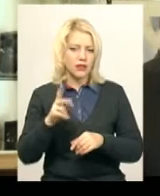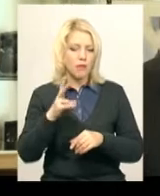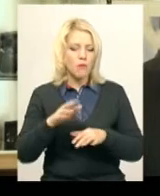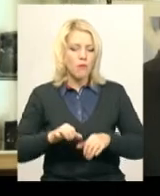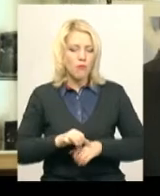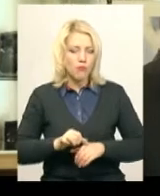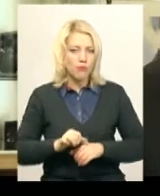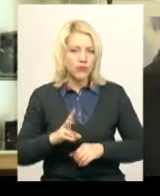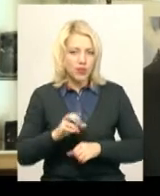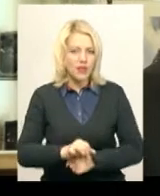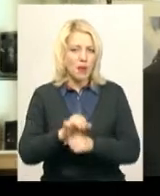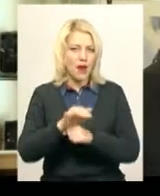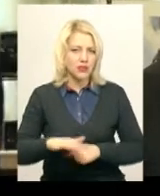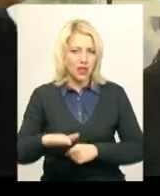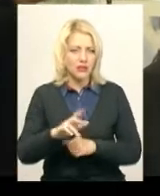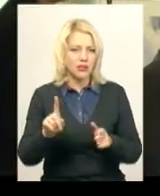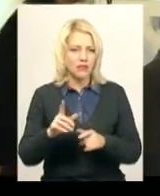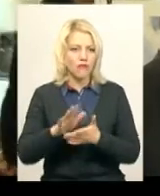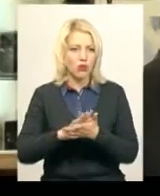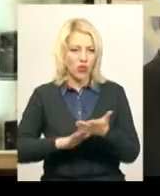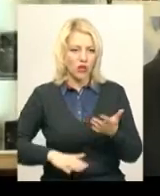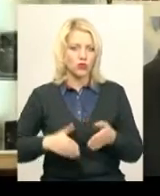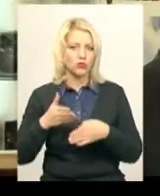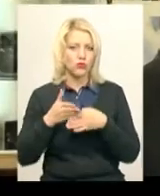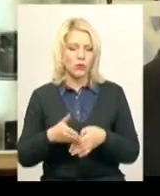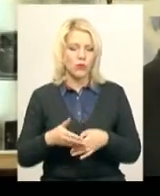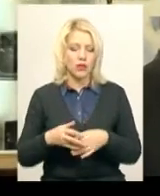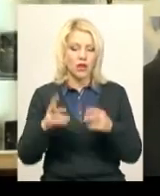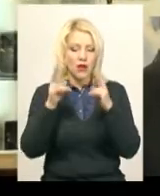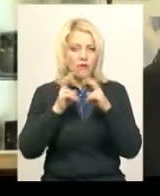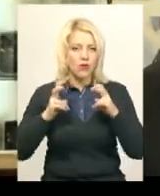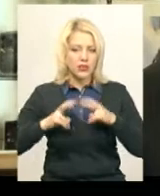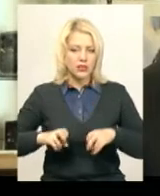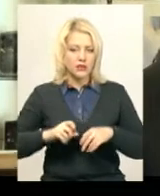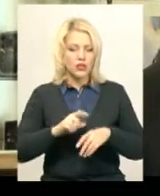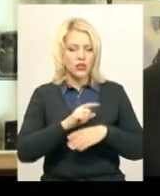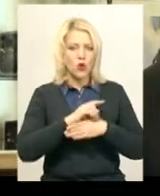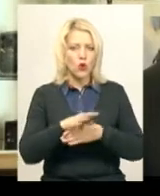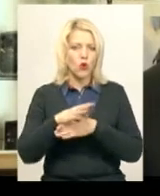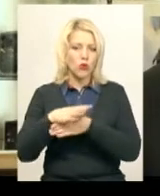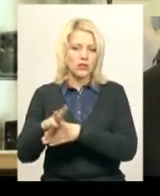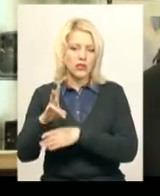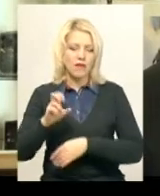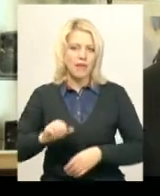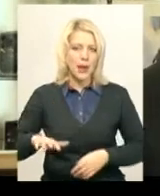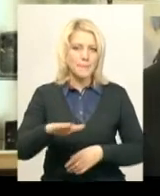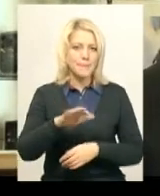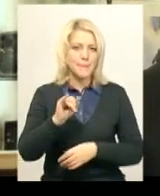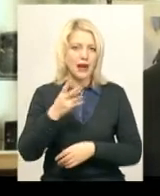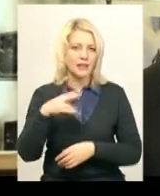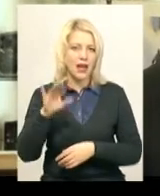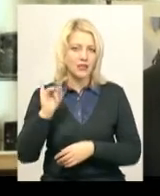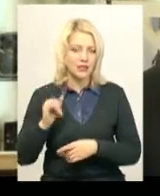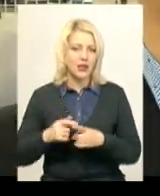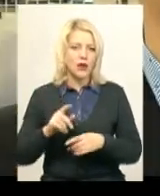в подальшому допомогли в розслідуванні розстрілів саме на Майдані, також протиправних дій проти